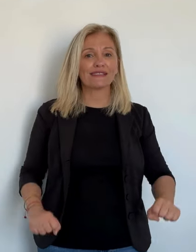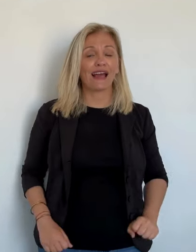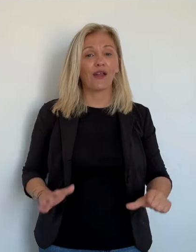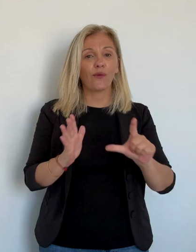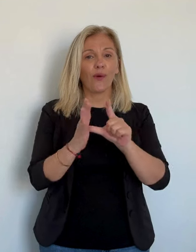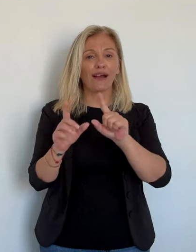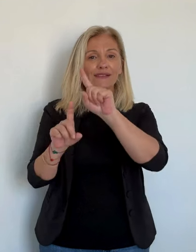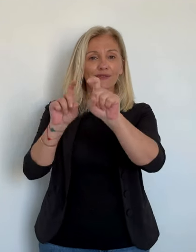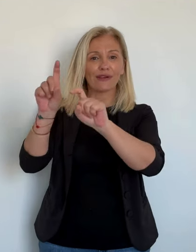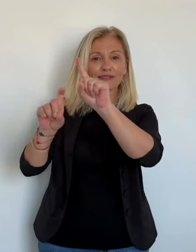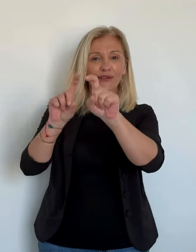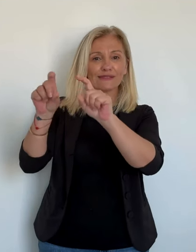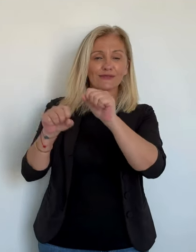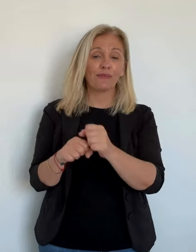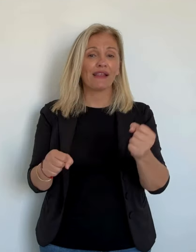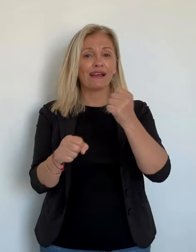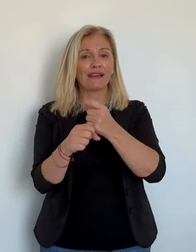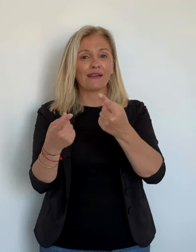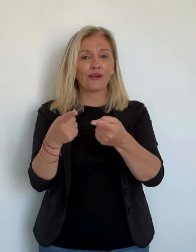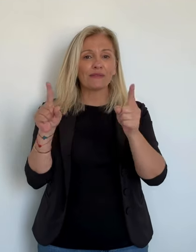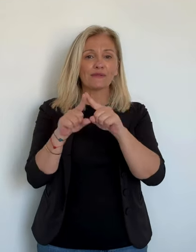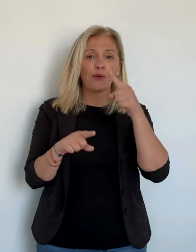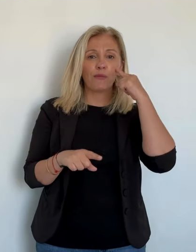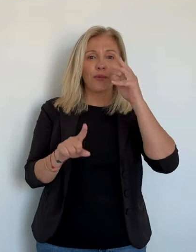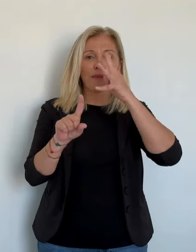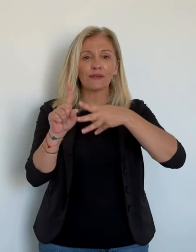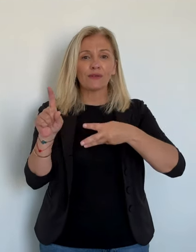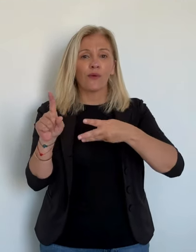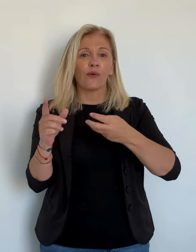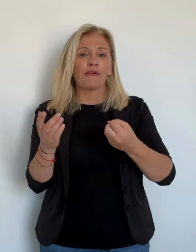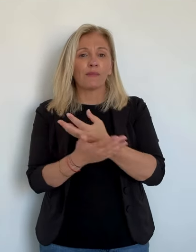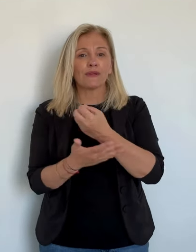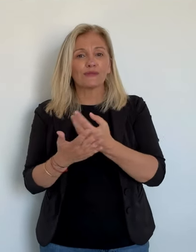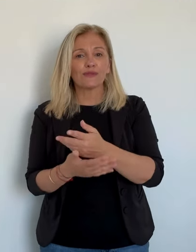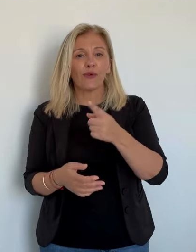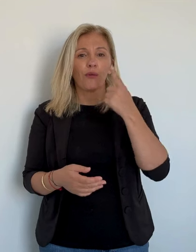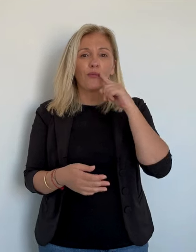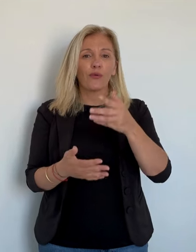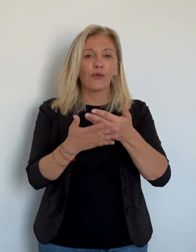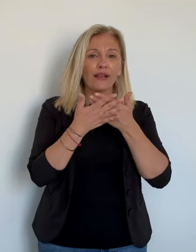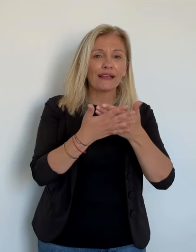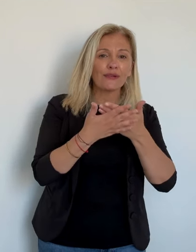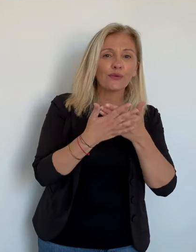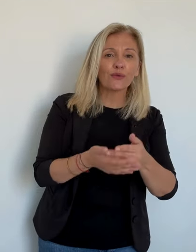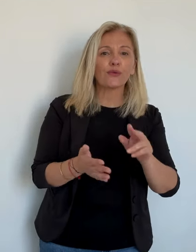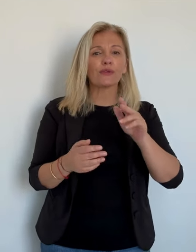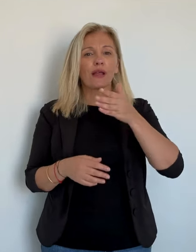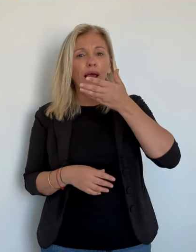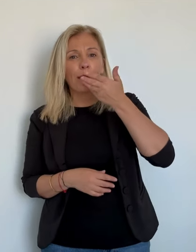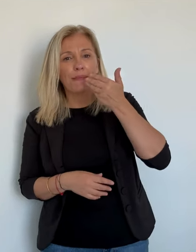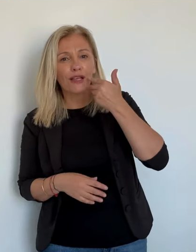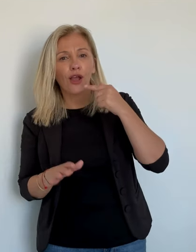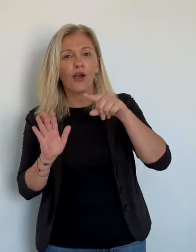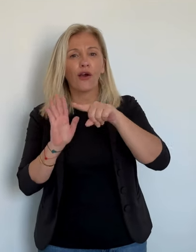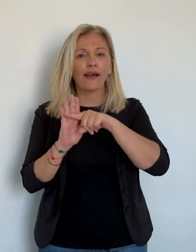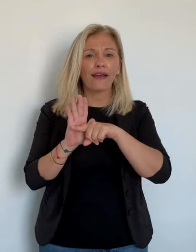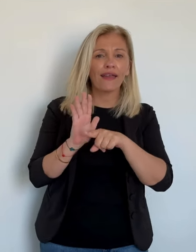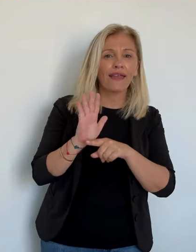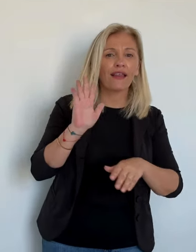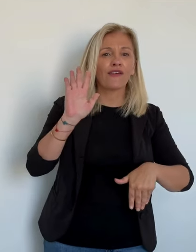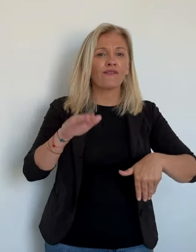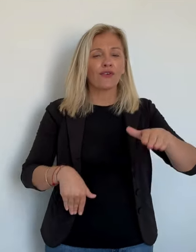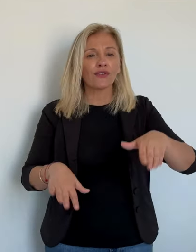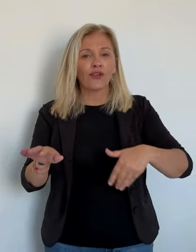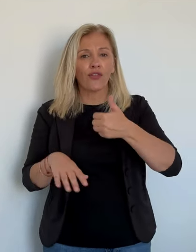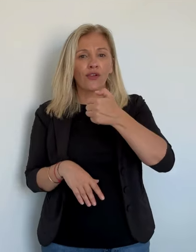Un moment important puisque c'est au palais du Luxembourg que le projet de modification constitutionnelle sera présenté en premier. Paul Salor et